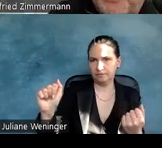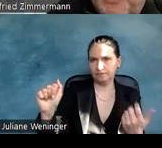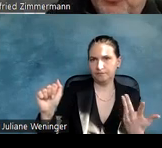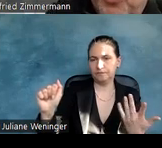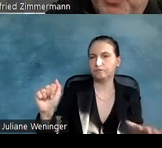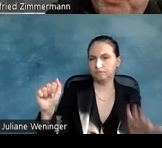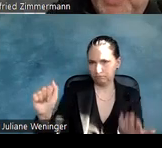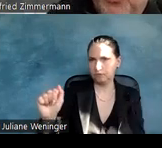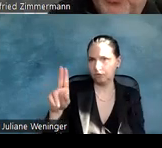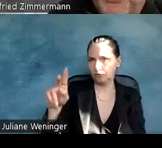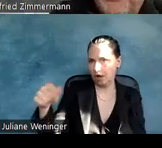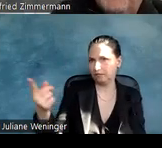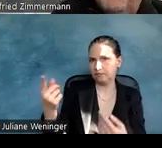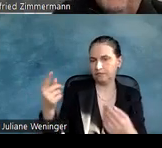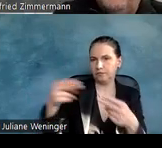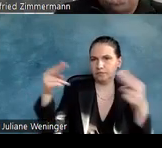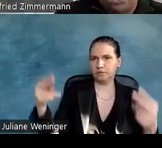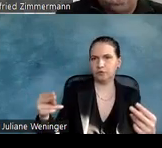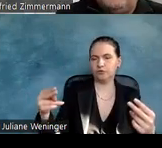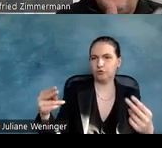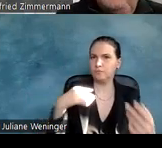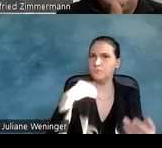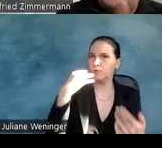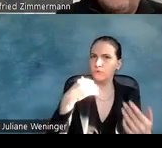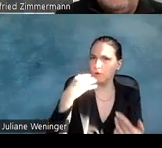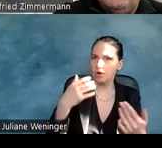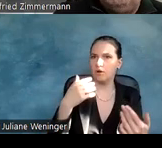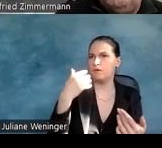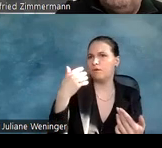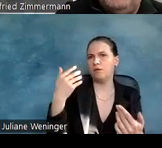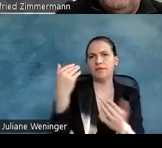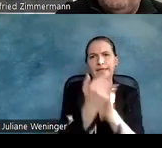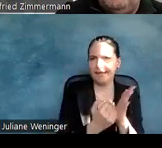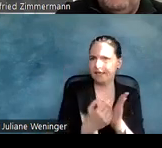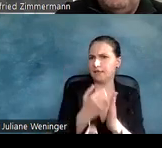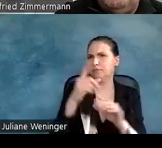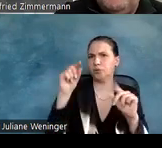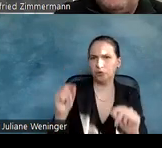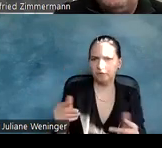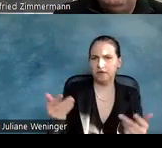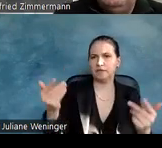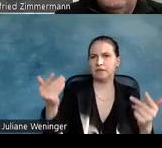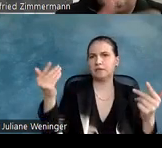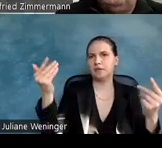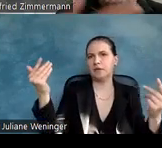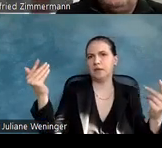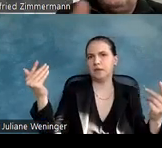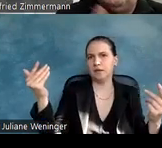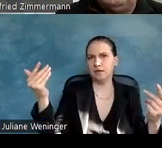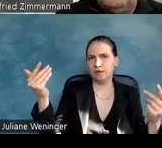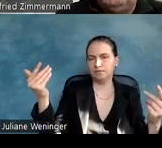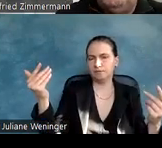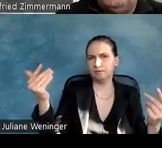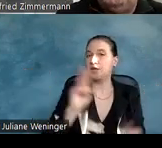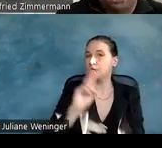Website, also zum Matterhorn-Protokoll, was diese ganzen Regeln von BDF-UA umfasst, also wenn man